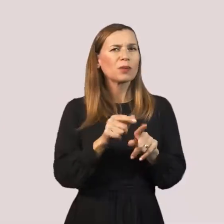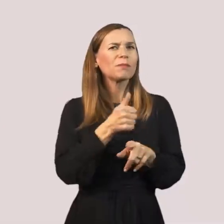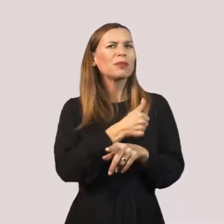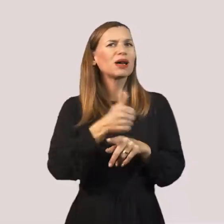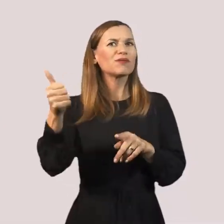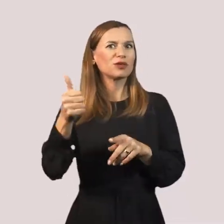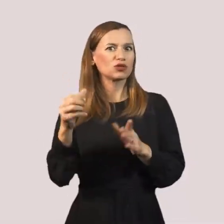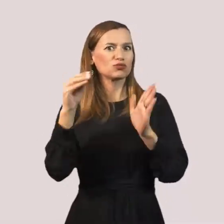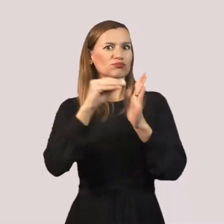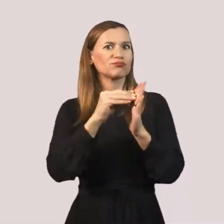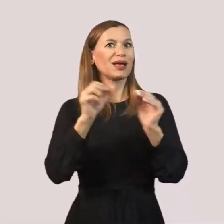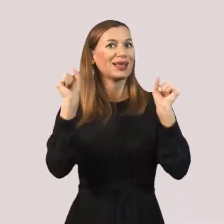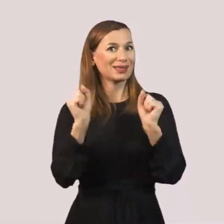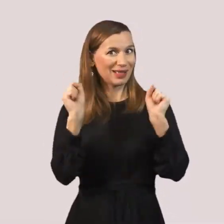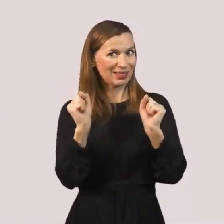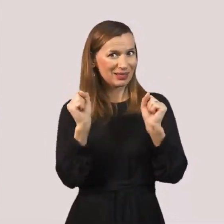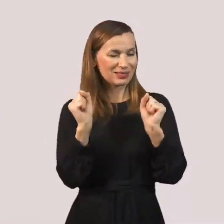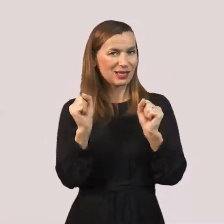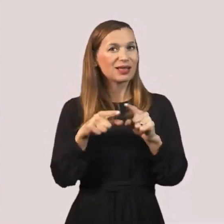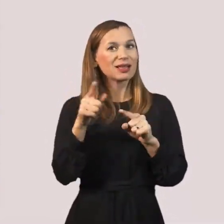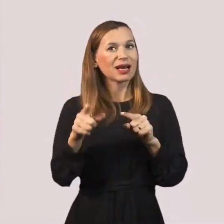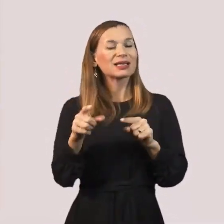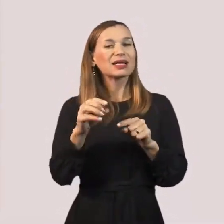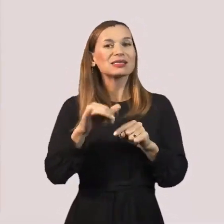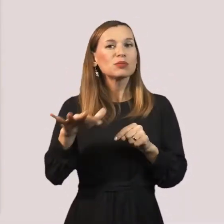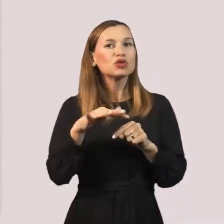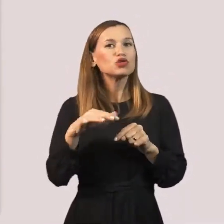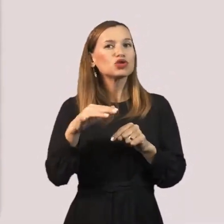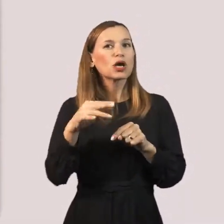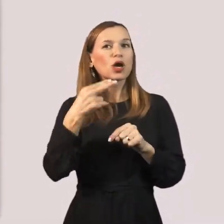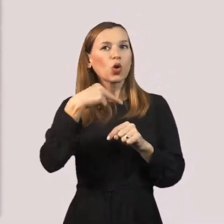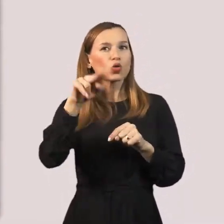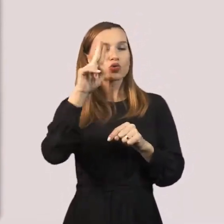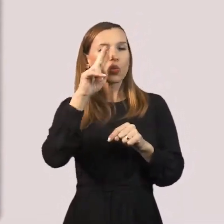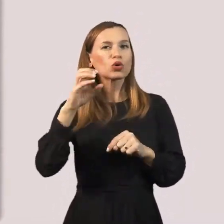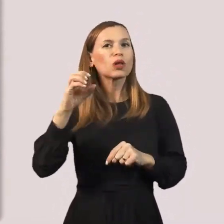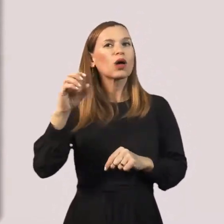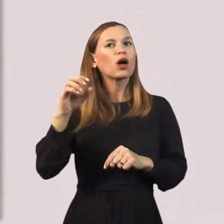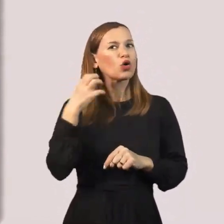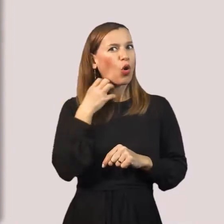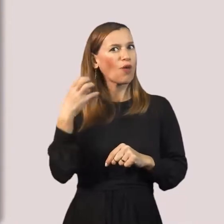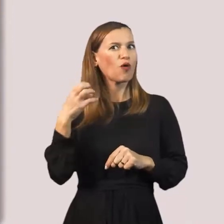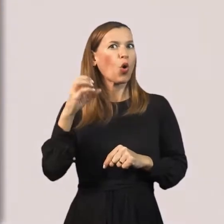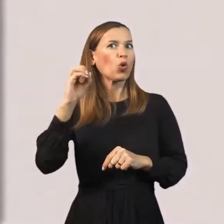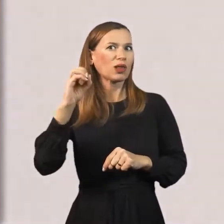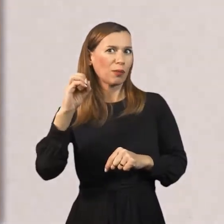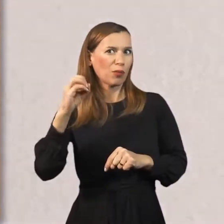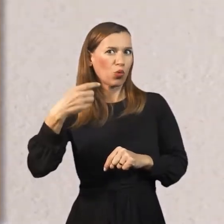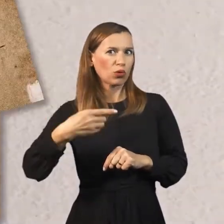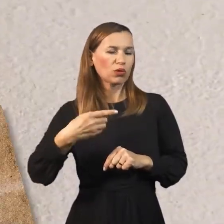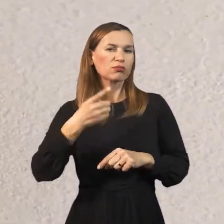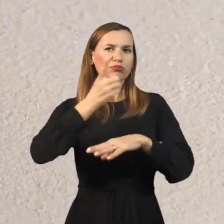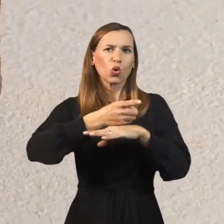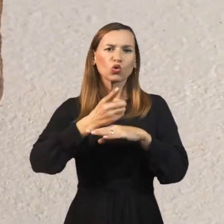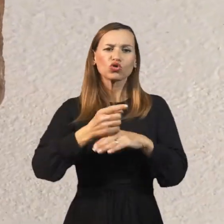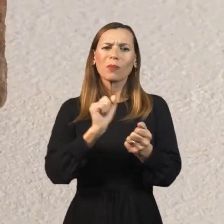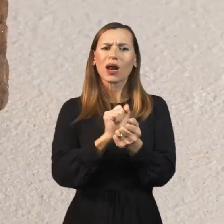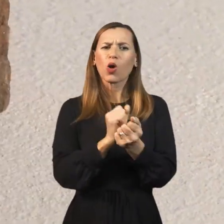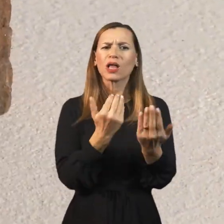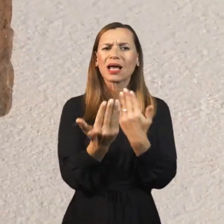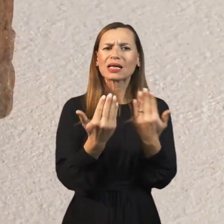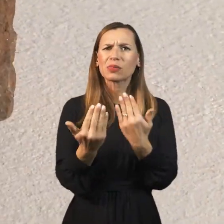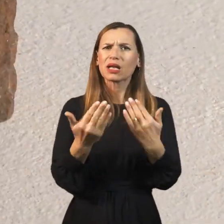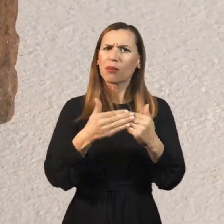prvič umenjene jesenice iz zemliški gospod Fridrik Rof Ortenburg določil pravna razmerja pri kopanju in taljenju rude.